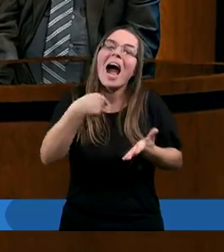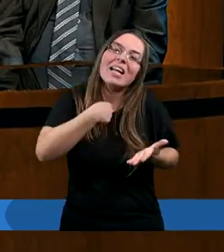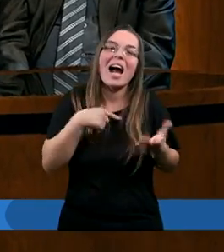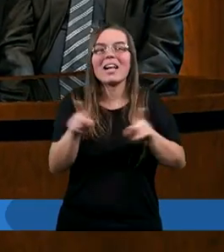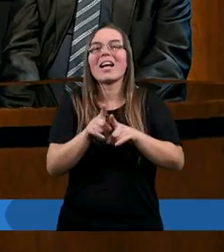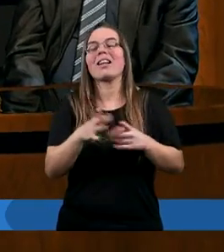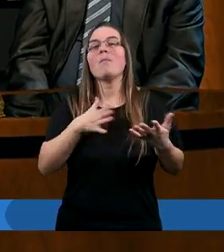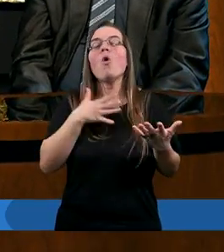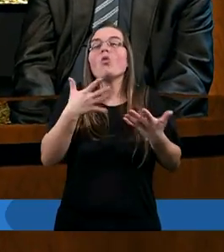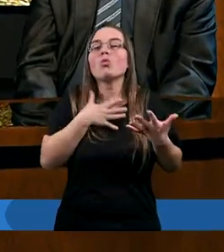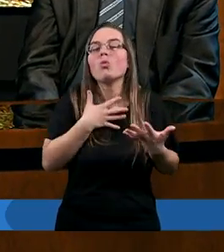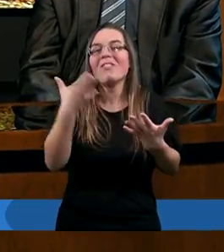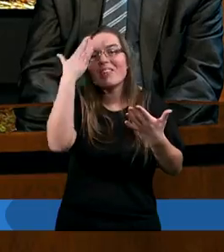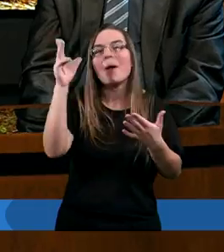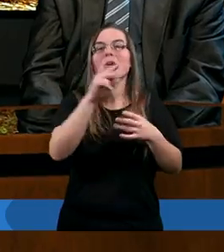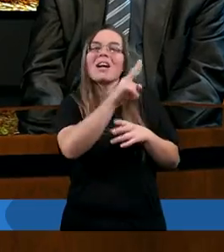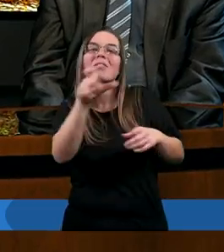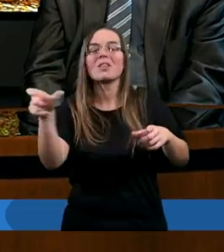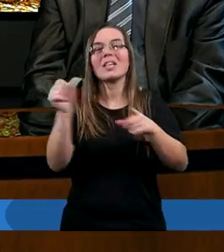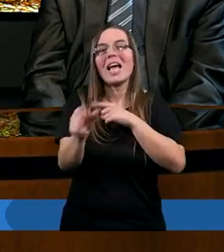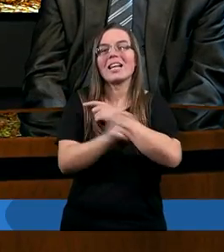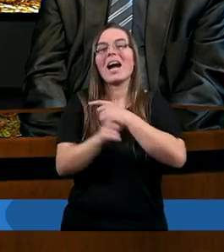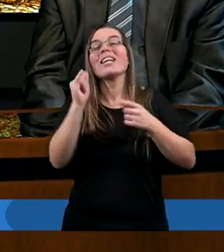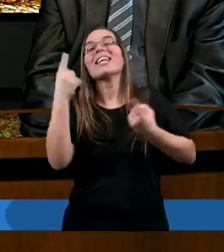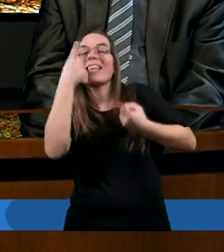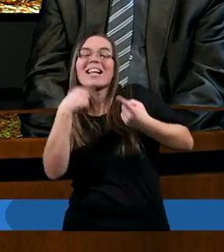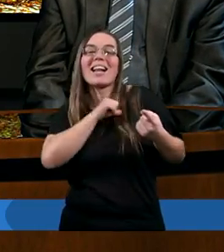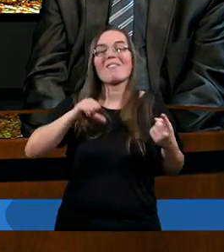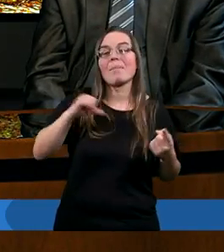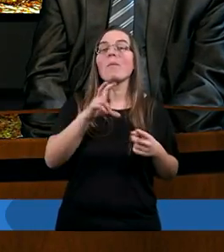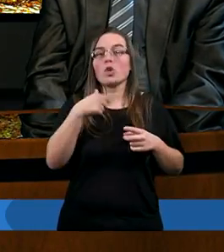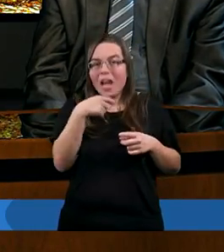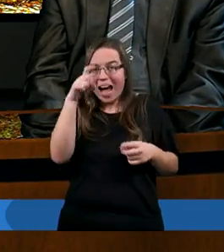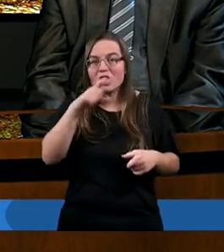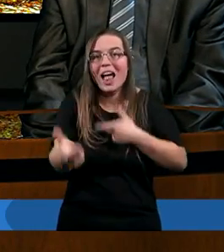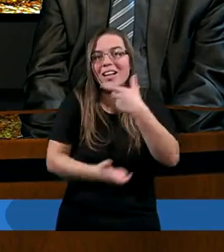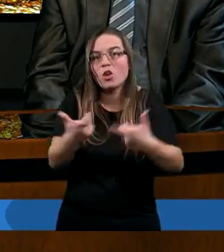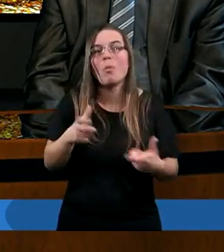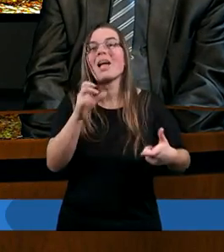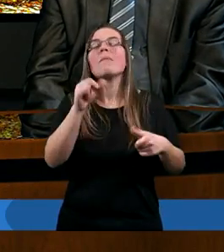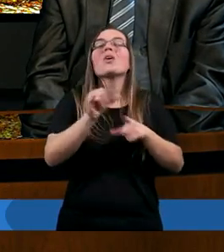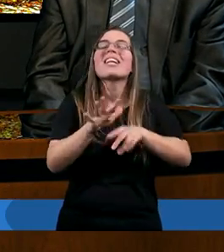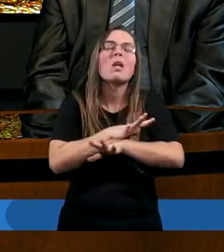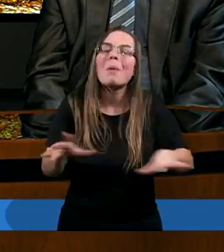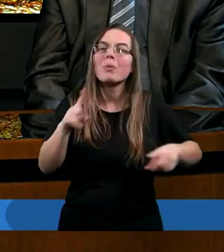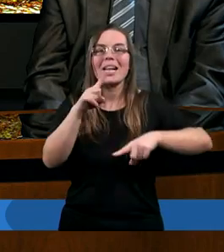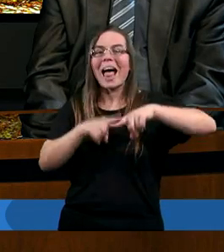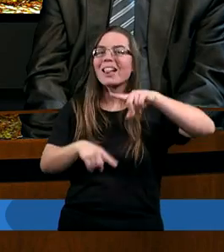się zastanawiam. Jak coś idzie nie tak, to się zastanawiam, czy coś złego zrobiłam. To jest takie zupełnie naturalne